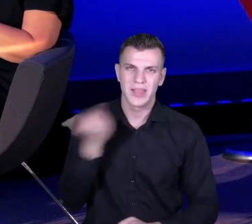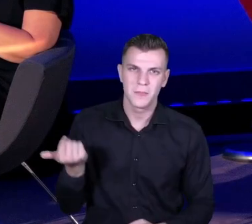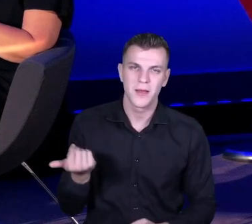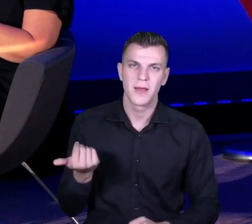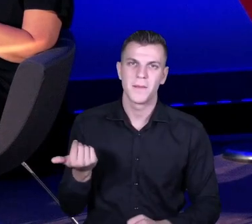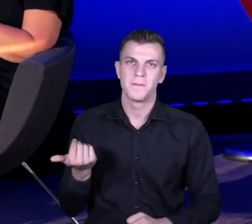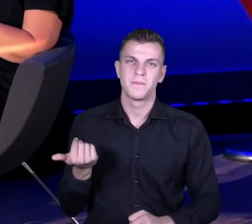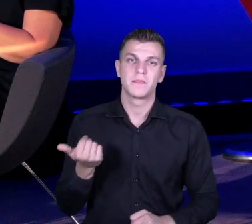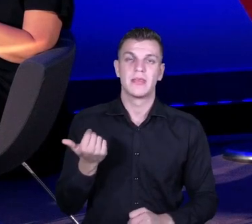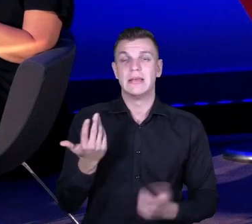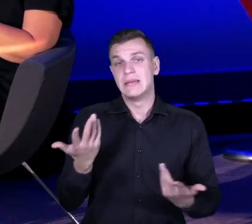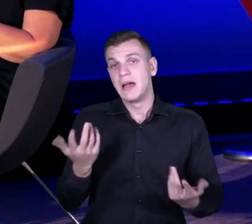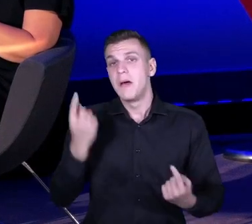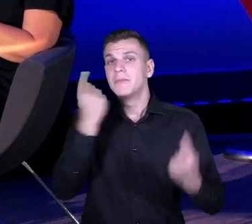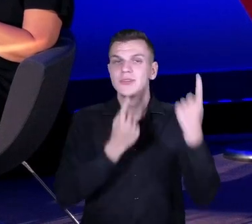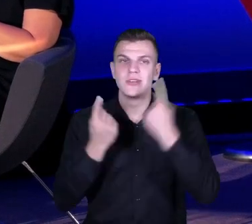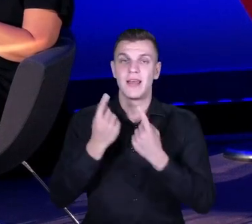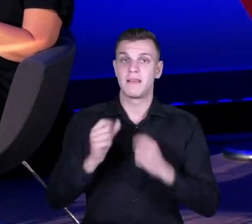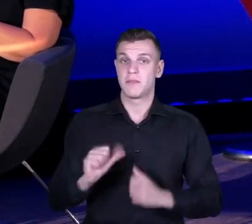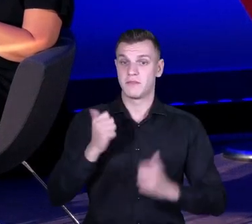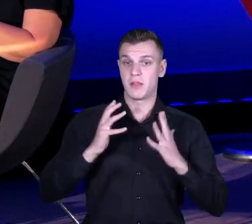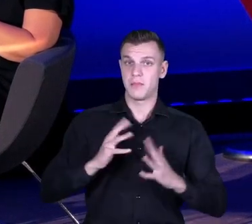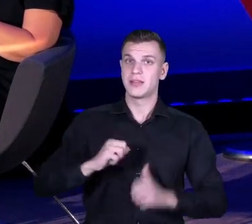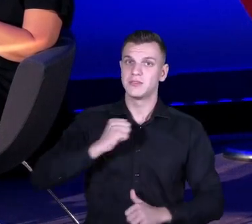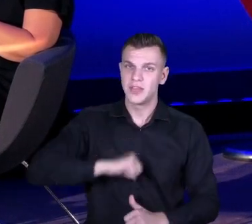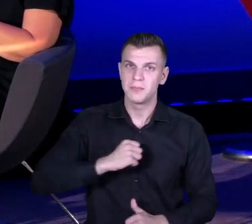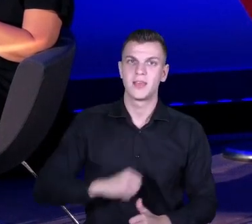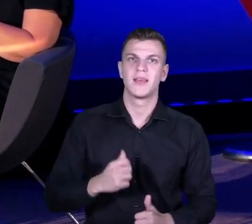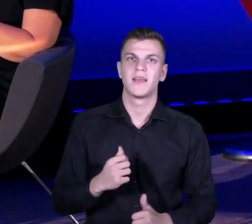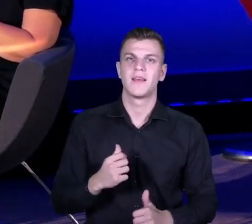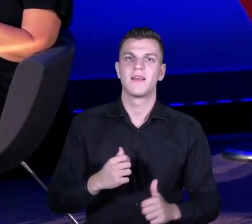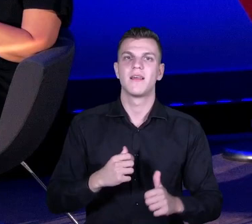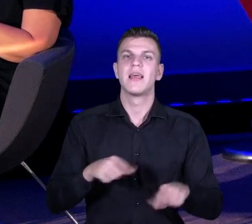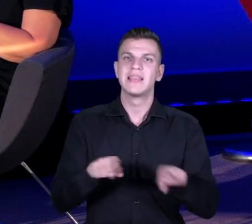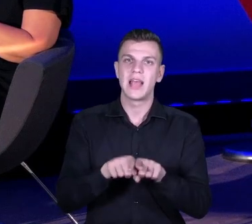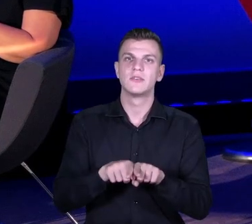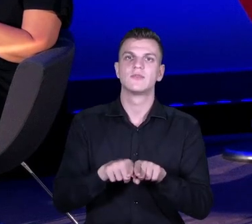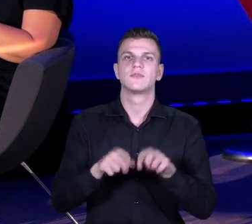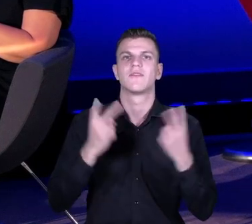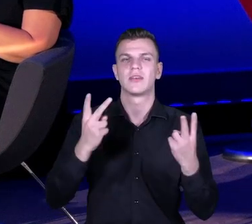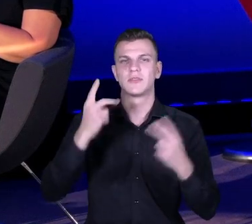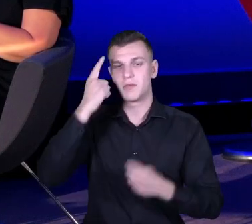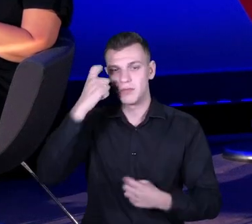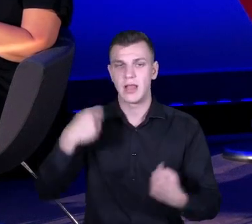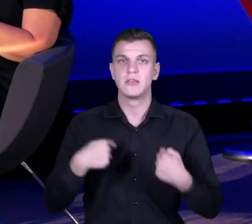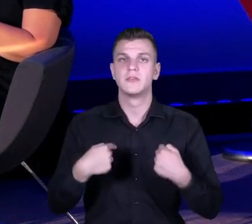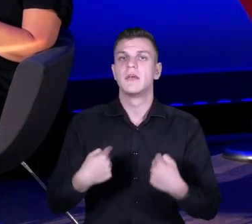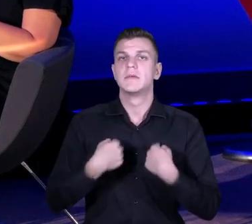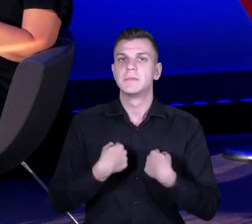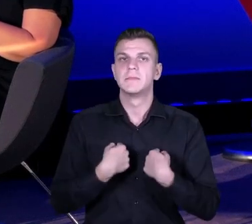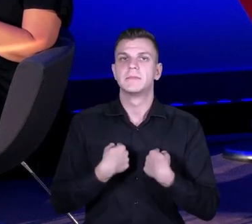zadbanie o siebie, o to, żeby dawać sobie właśnie przyzwolenia na jakieś